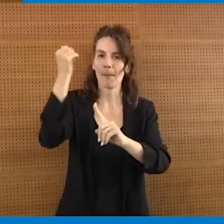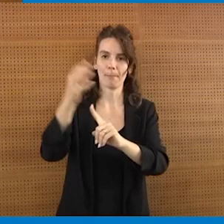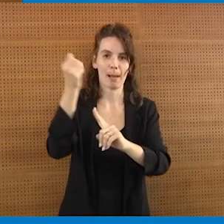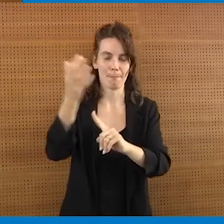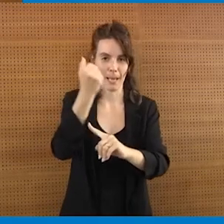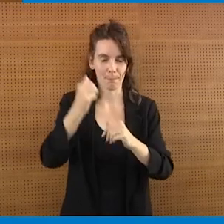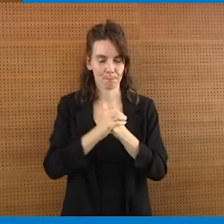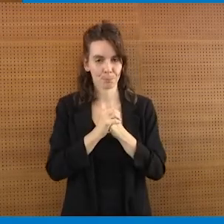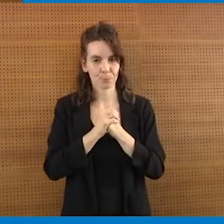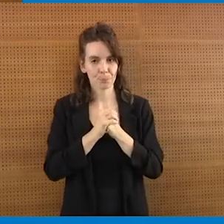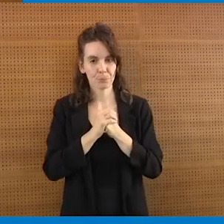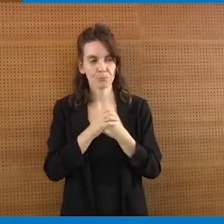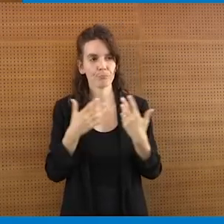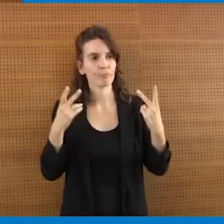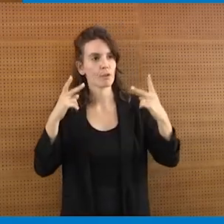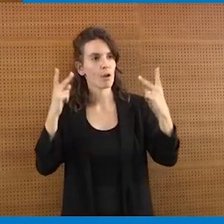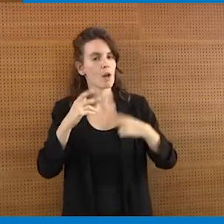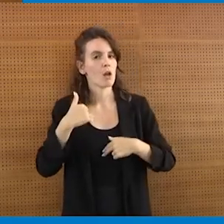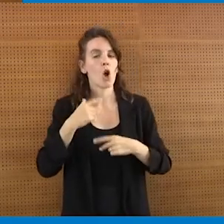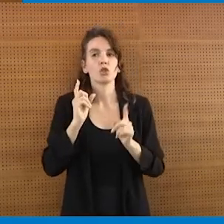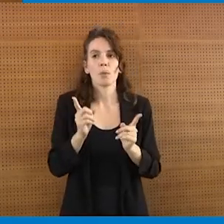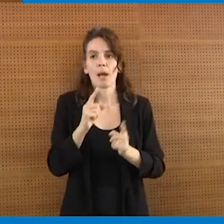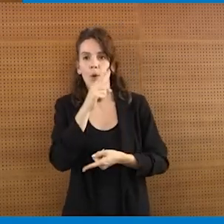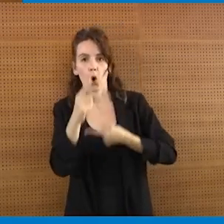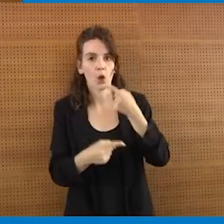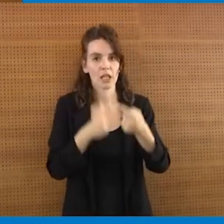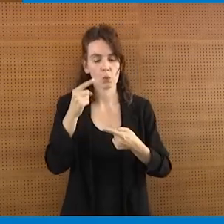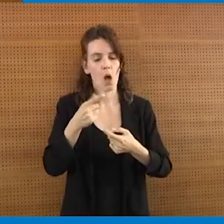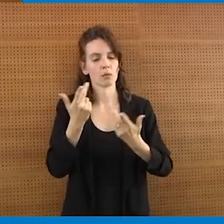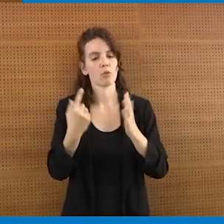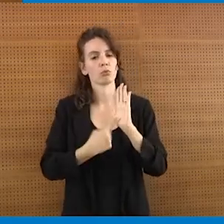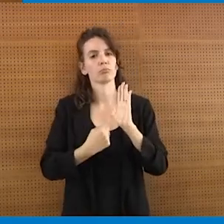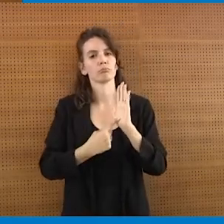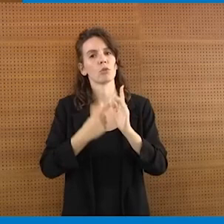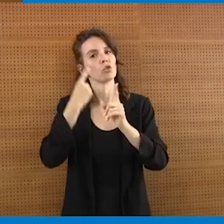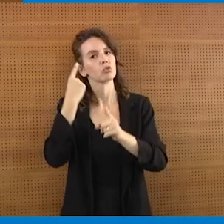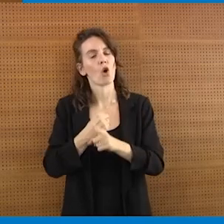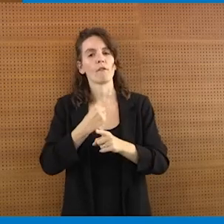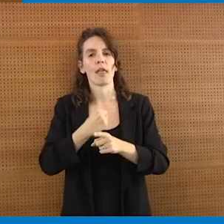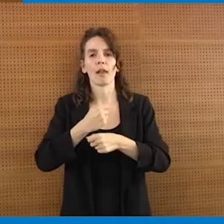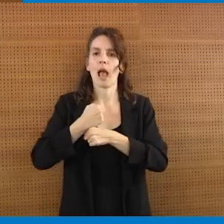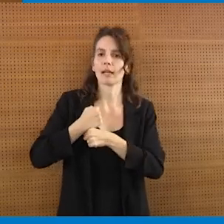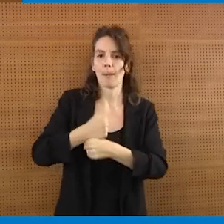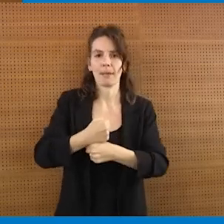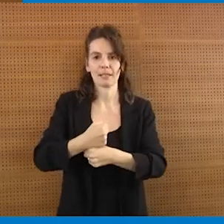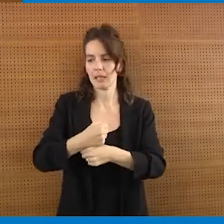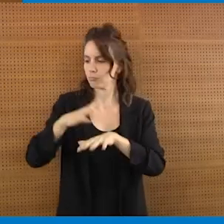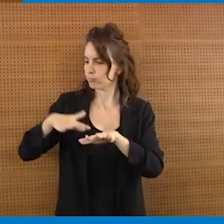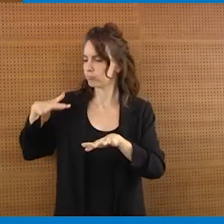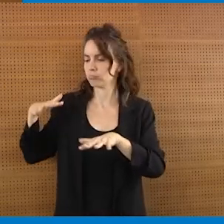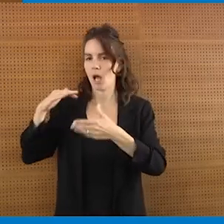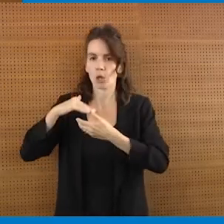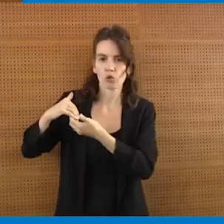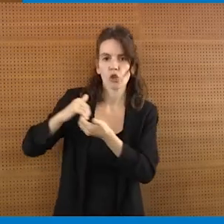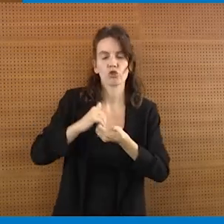e tecniche. Abbiamo bisogno e dobbiamo continuare nel nostro dovere di rappresentanza a stare vicini sempre di più alle associazioni, alle società